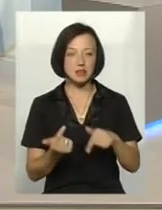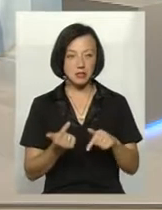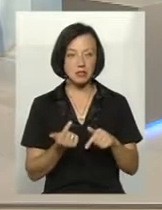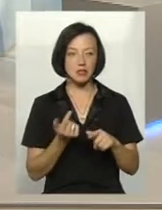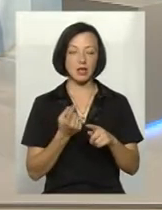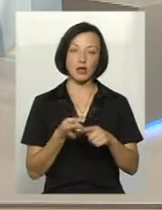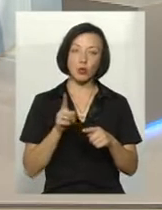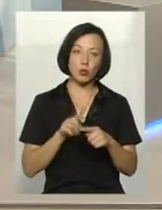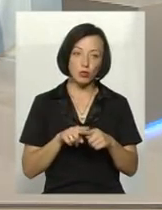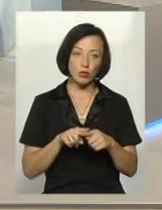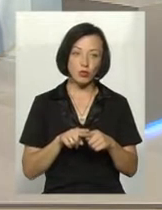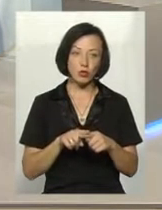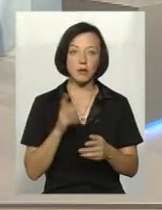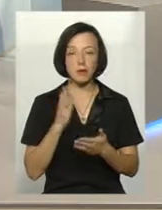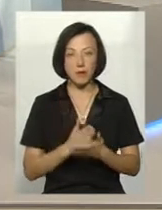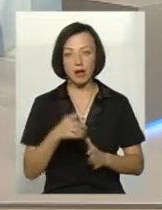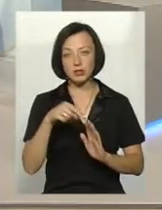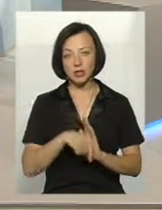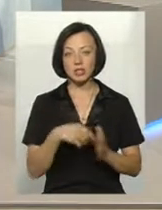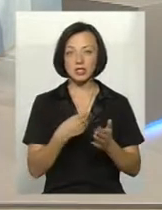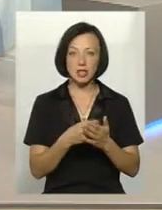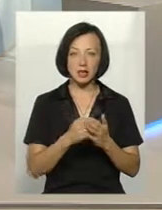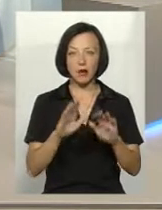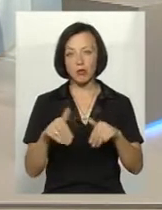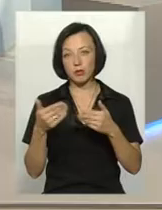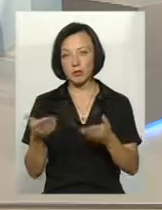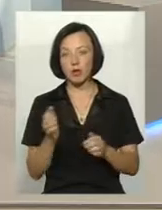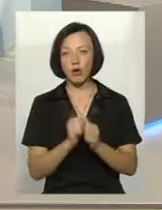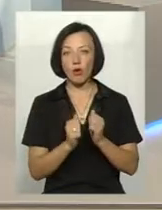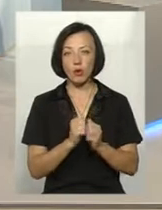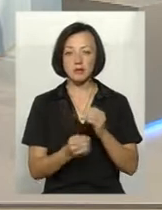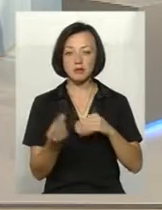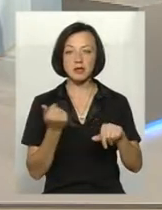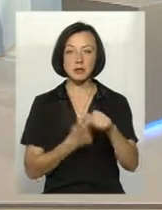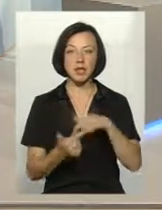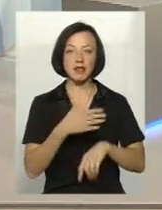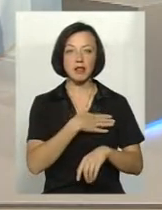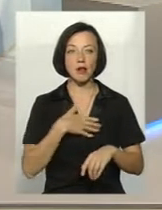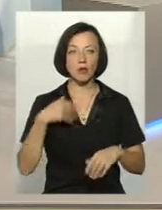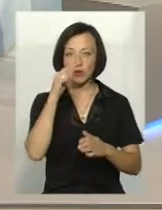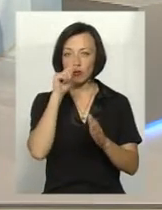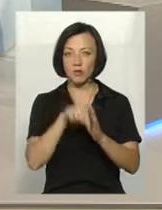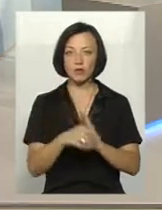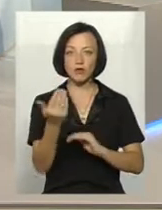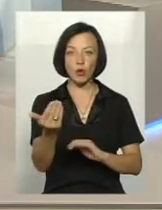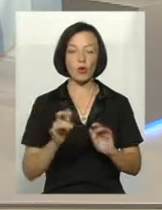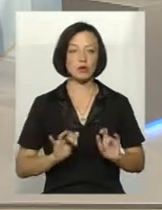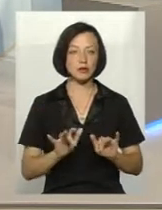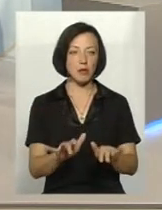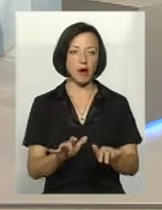має значення і ціна, і пропозиції. І кожен бізнесмен не хоче, щоб вміщувався в його справу і